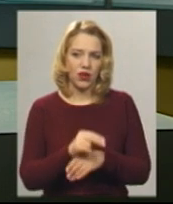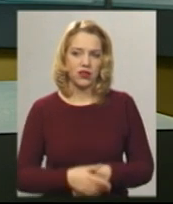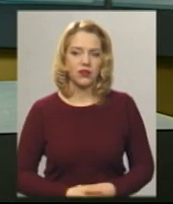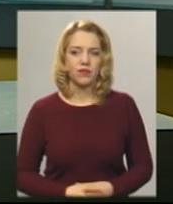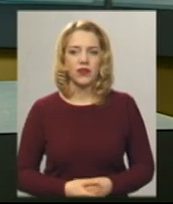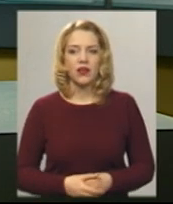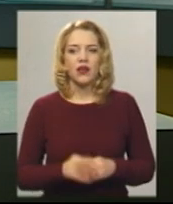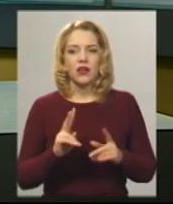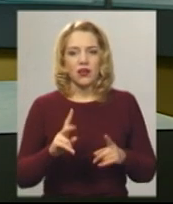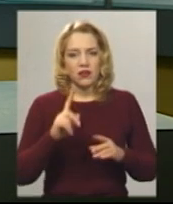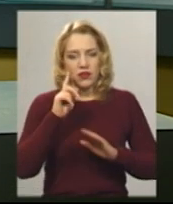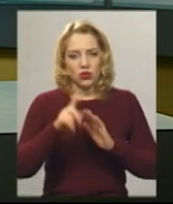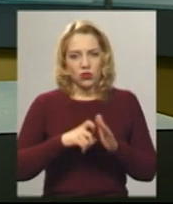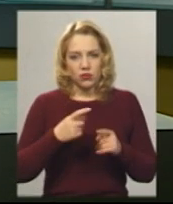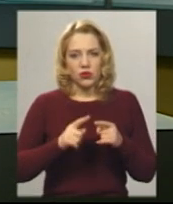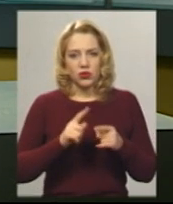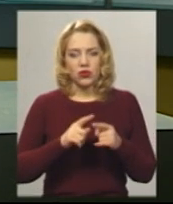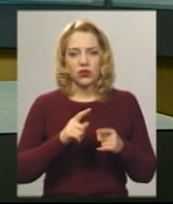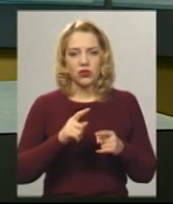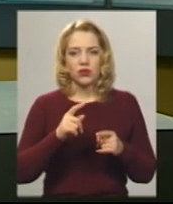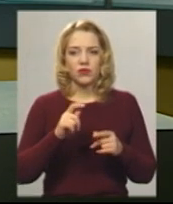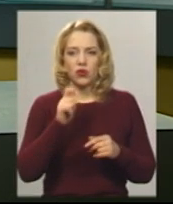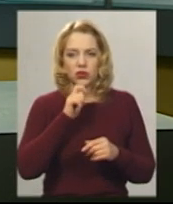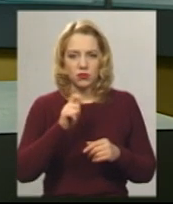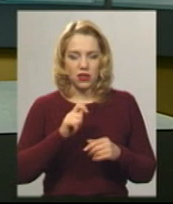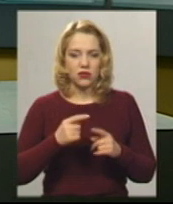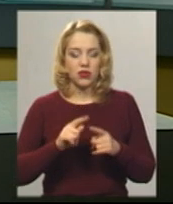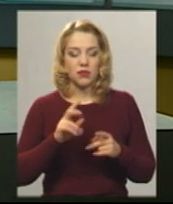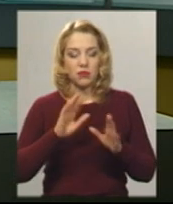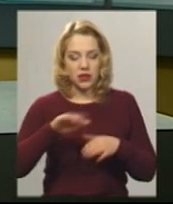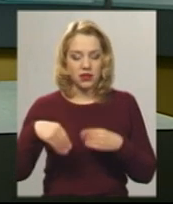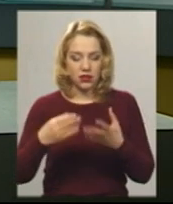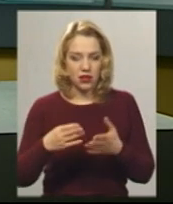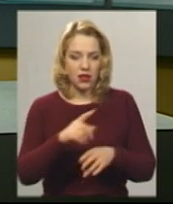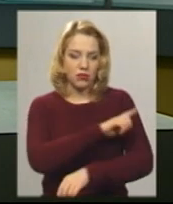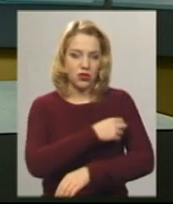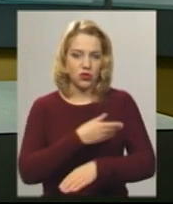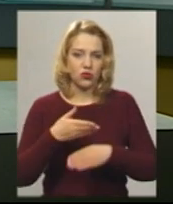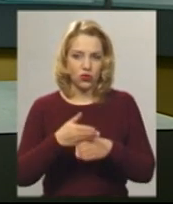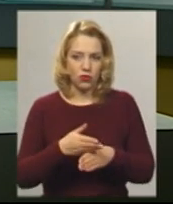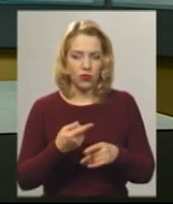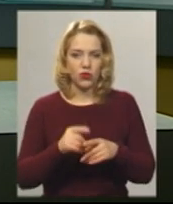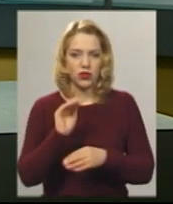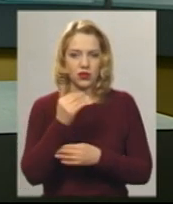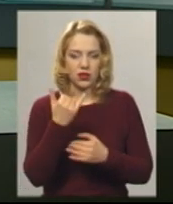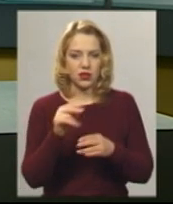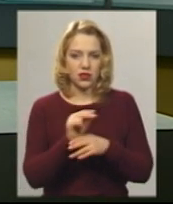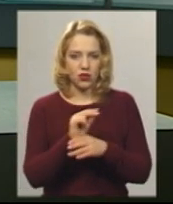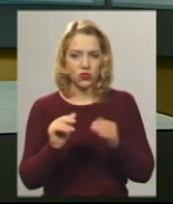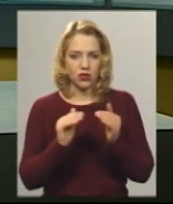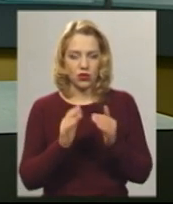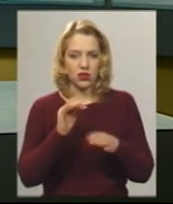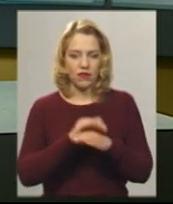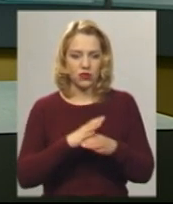Кушлак. Як стало відомо кореспонденту Суспільного, після надання дитині в лікарні медичної допомоги, вона лікується вдома. За фактом